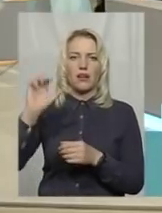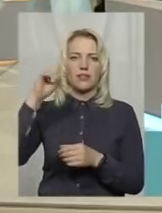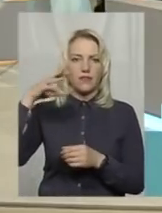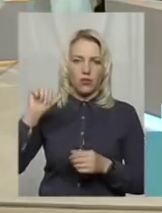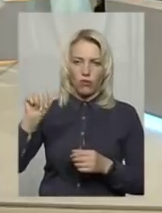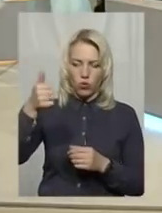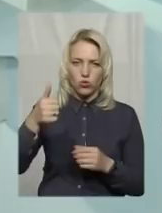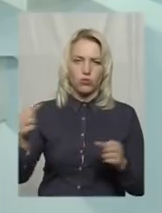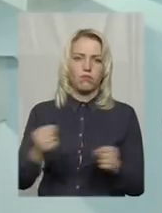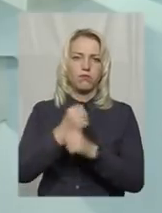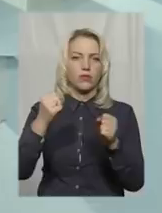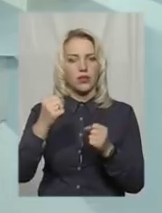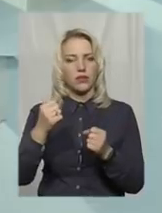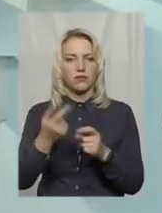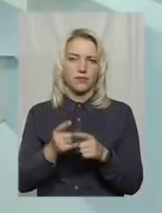запитання.